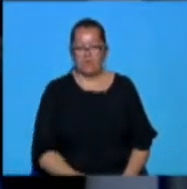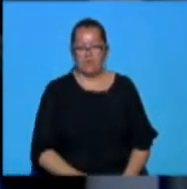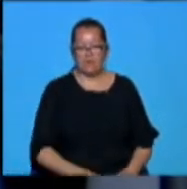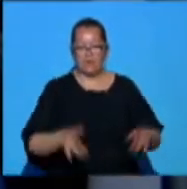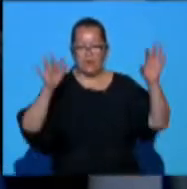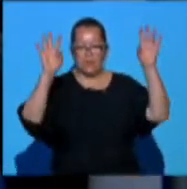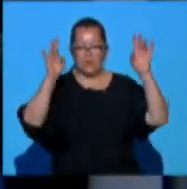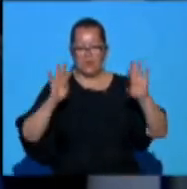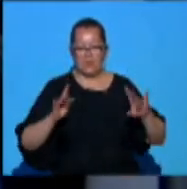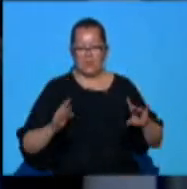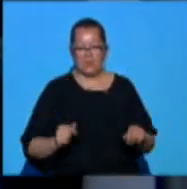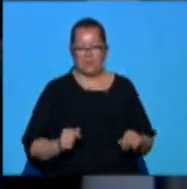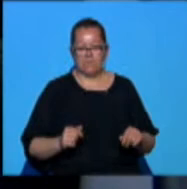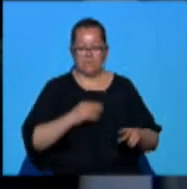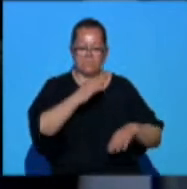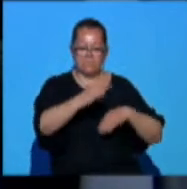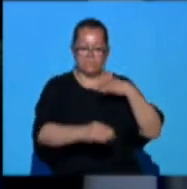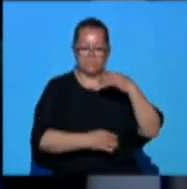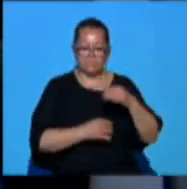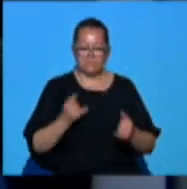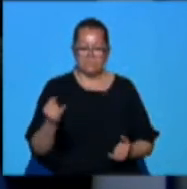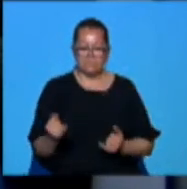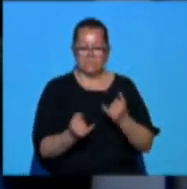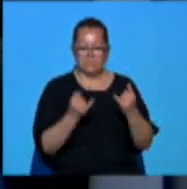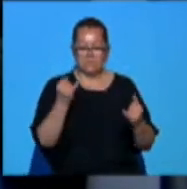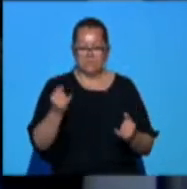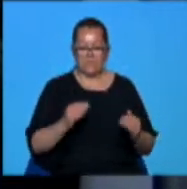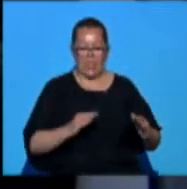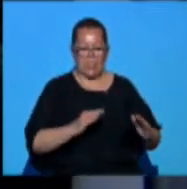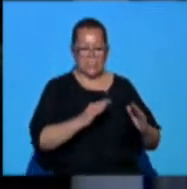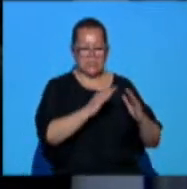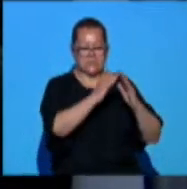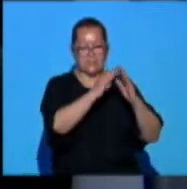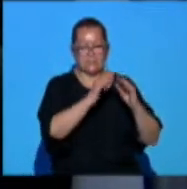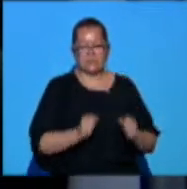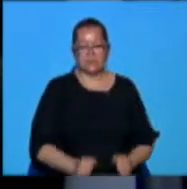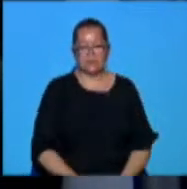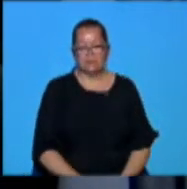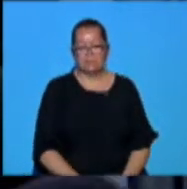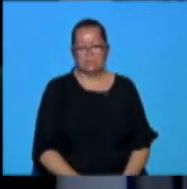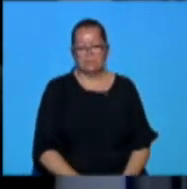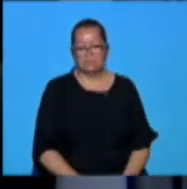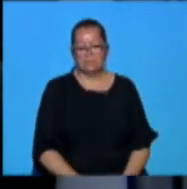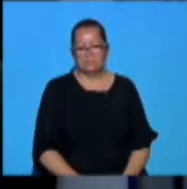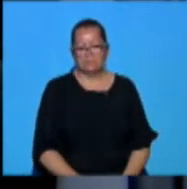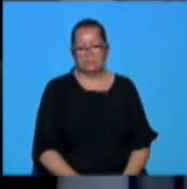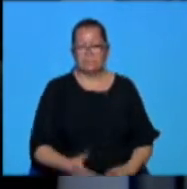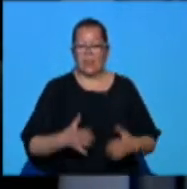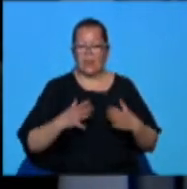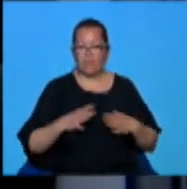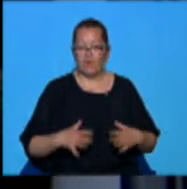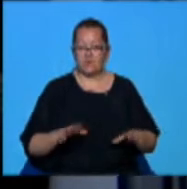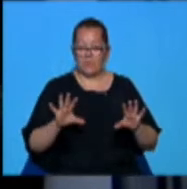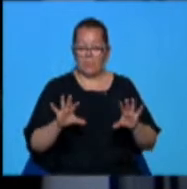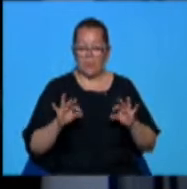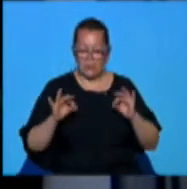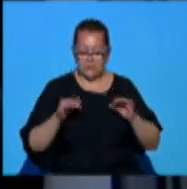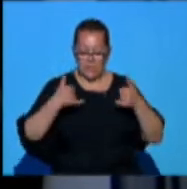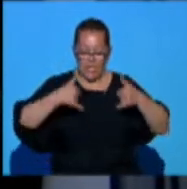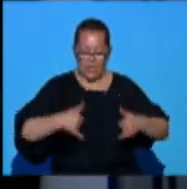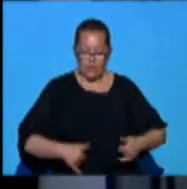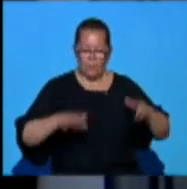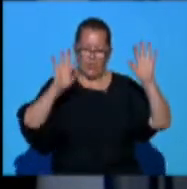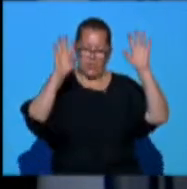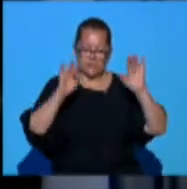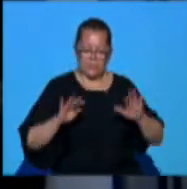zăpada combinată cu verdeața și cu stâncele de pe Transalpina ne oferă un peisaj unic. Vă așteptați să mai găsiți zăpadă chiar și acum la